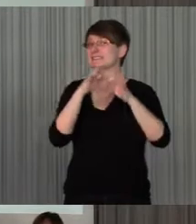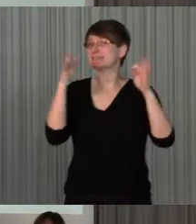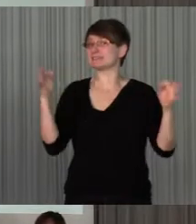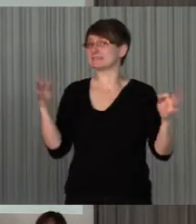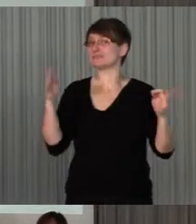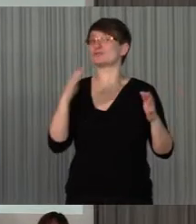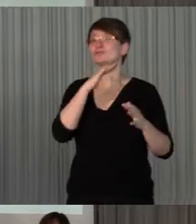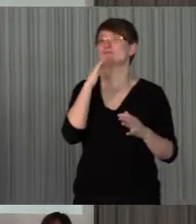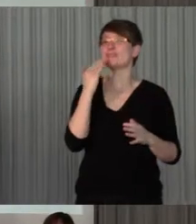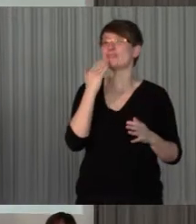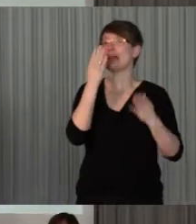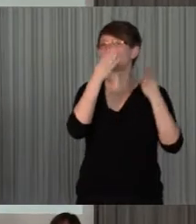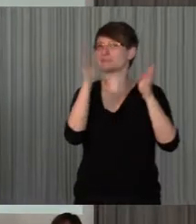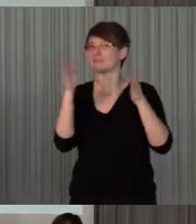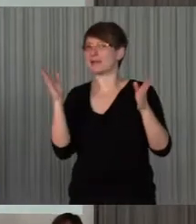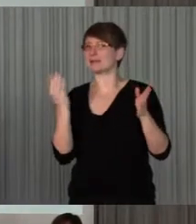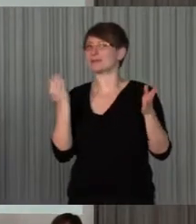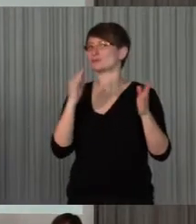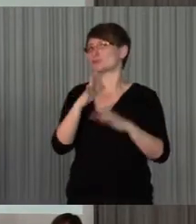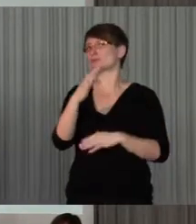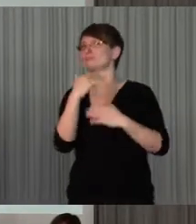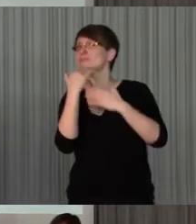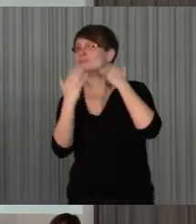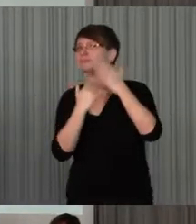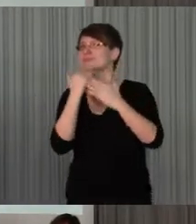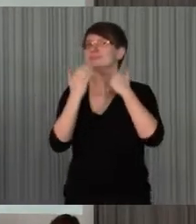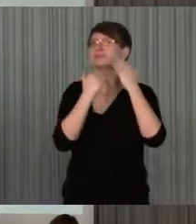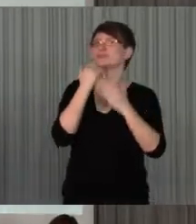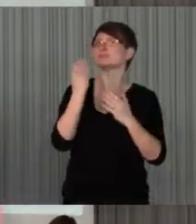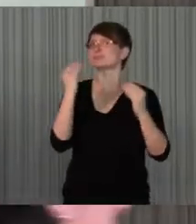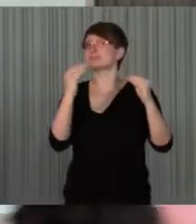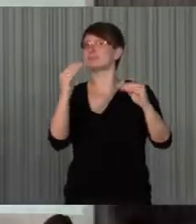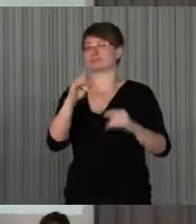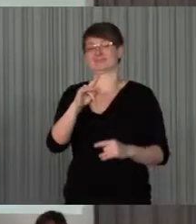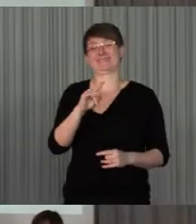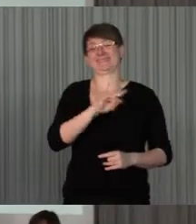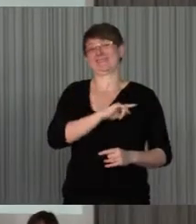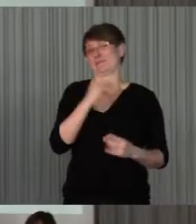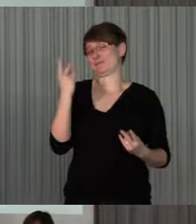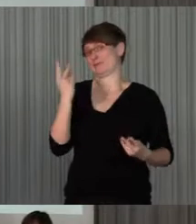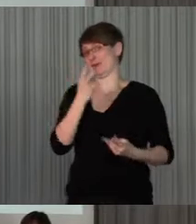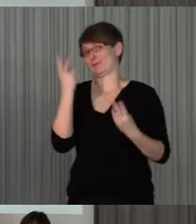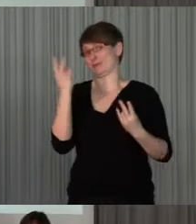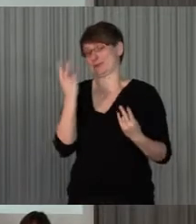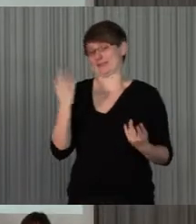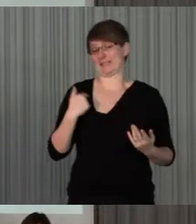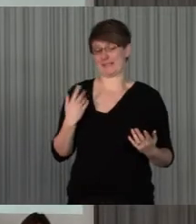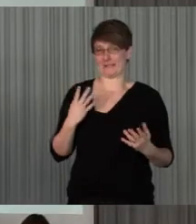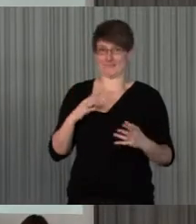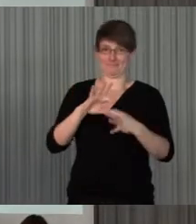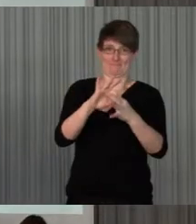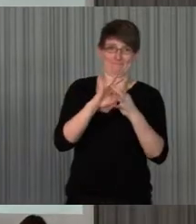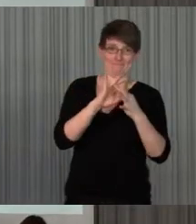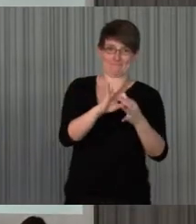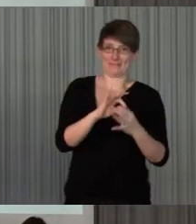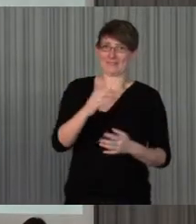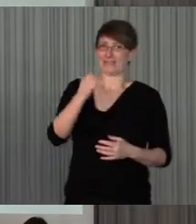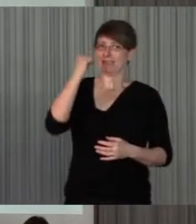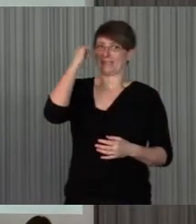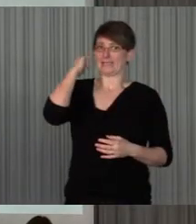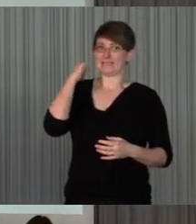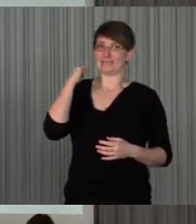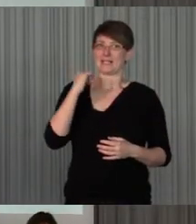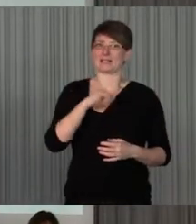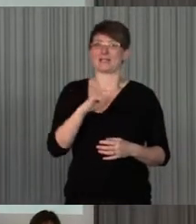ja auch schon am ersten Tag angesprochen worden sind, die ich natürlich auch thematisiere, das ist auch zugegeben, dass ich gestern